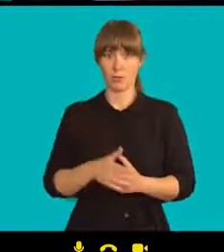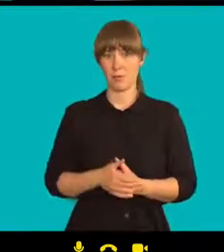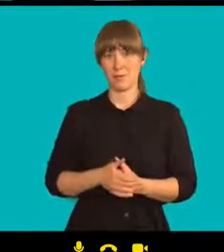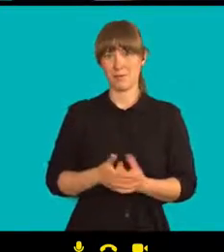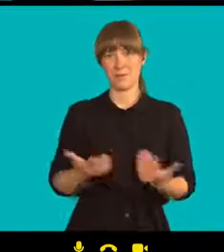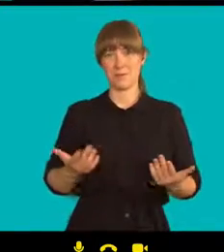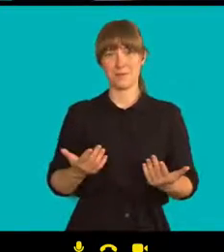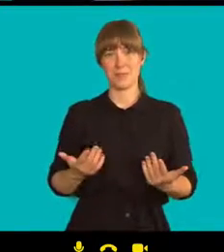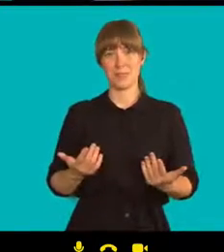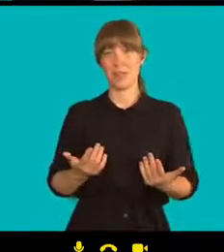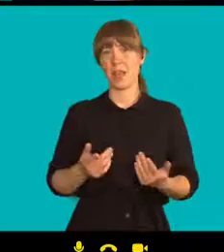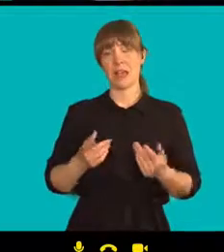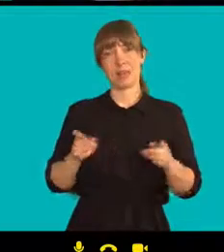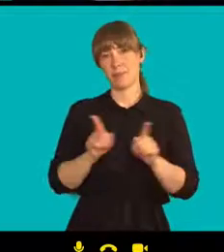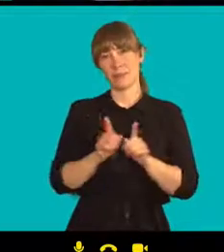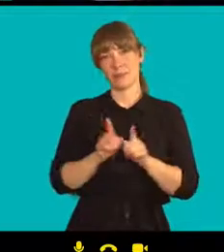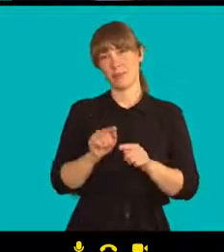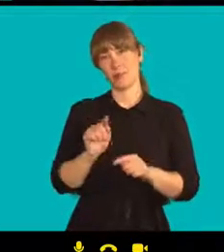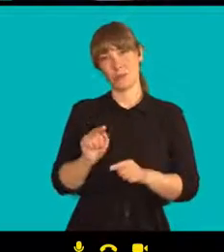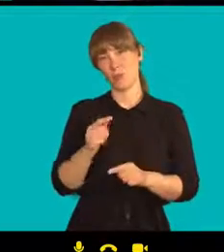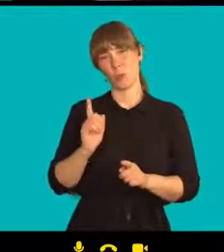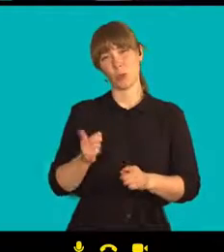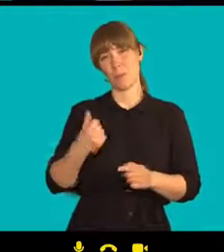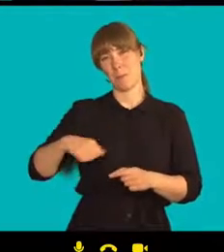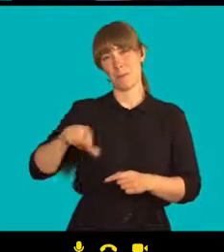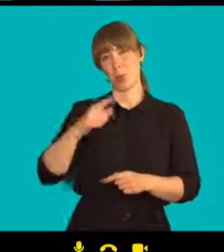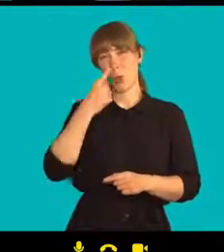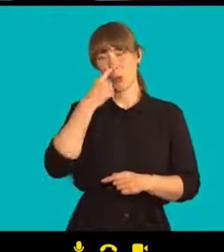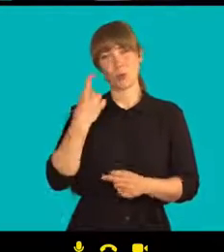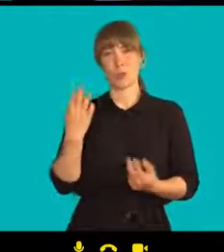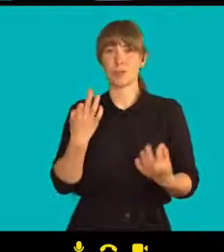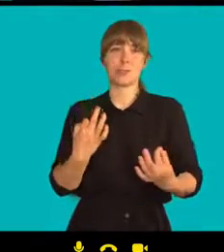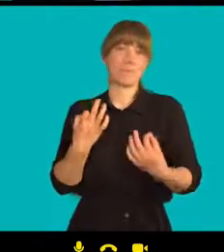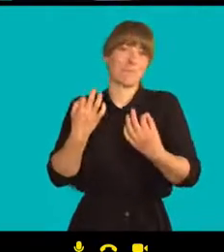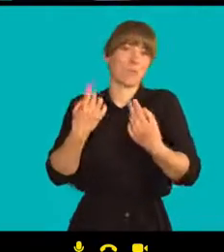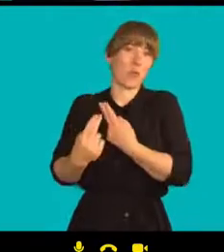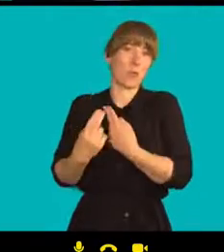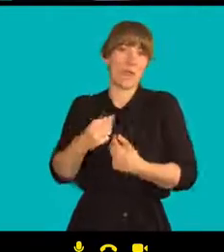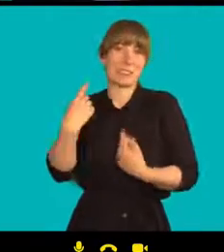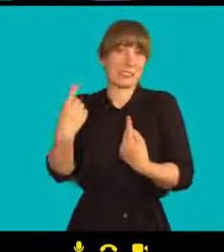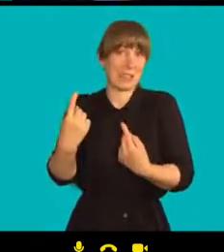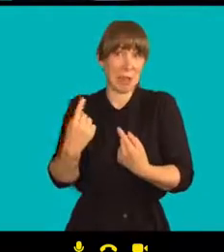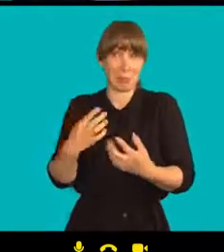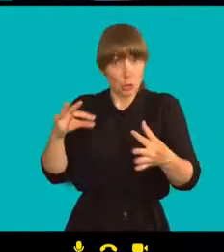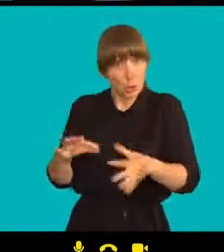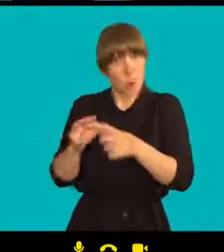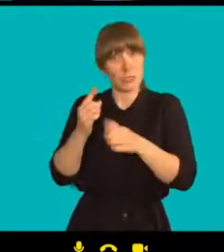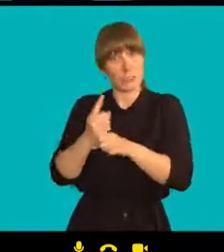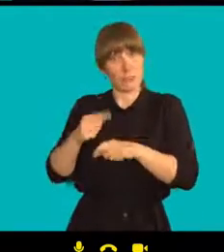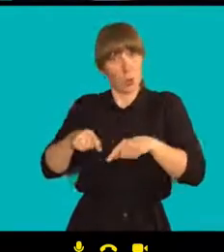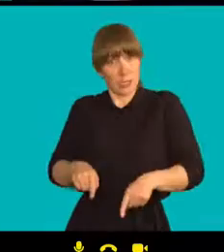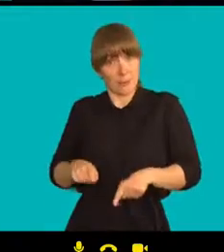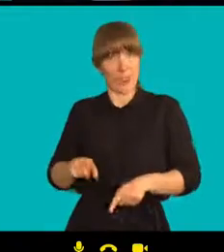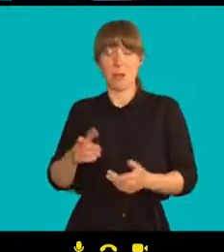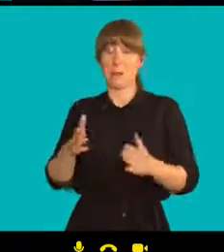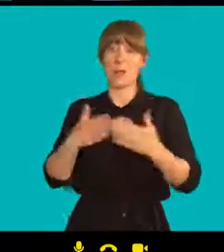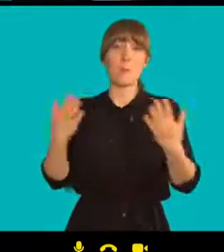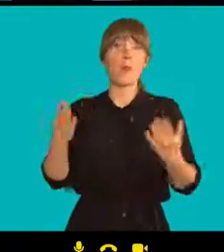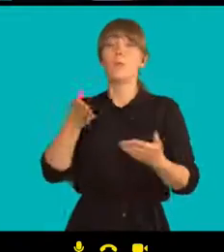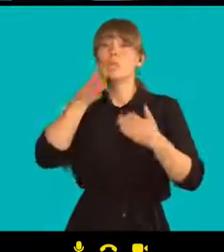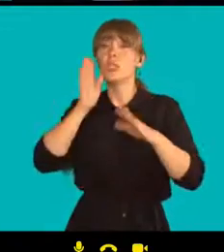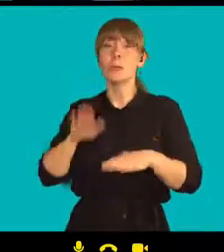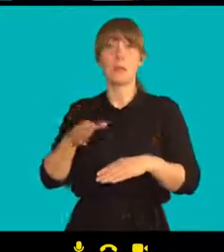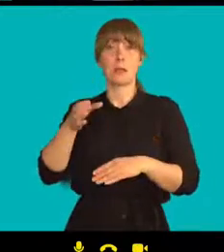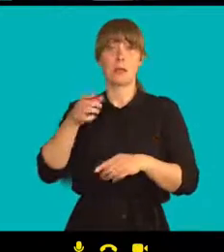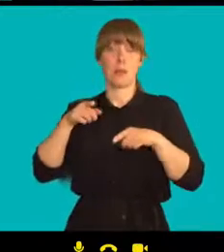Nakonec na tohle se musí odpověd bělorusové sami. To je už potom odpovědnost vlastně běloruských občanů, jak budou svoji